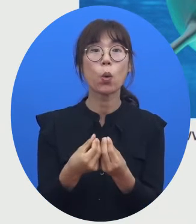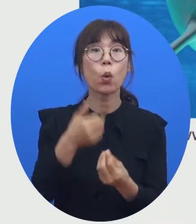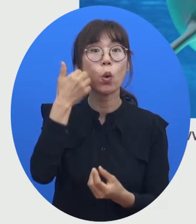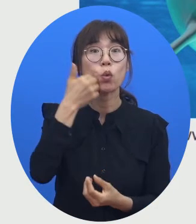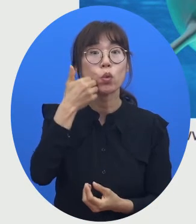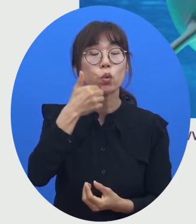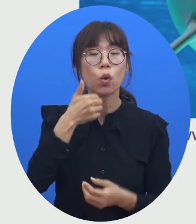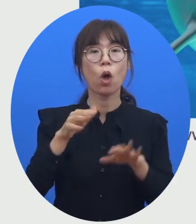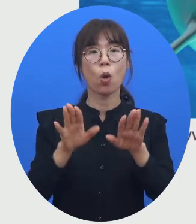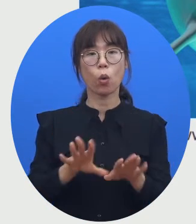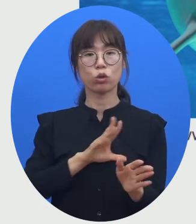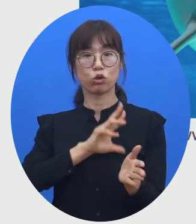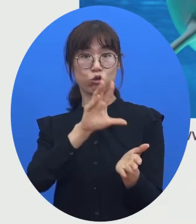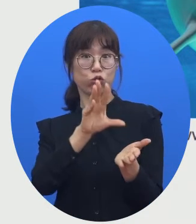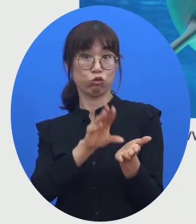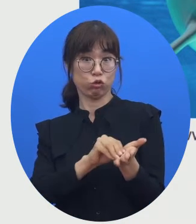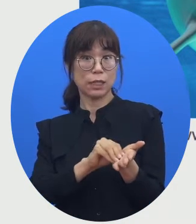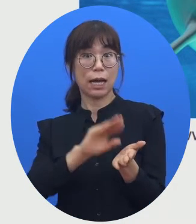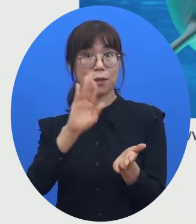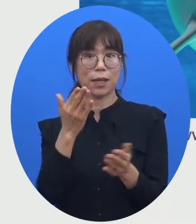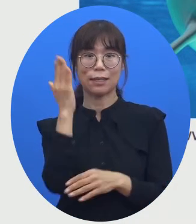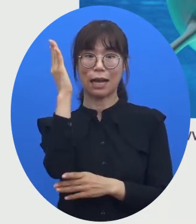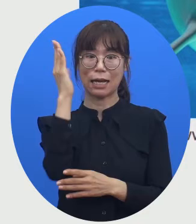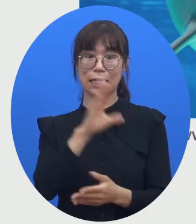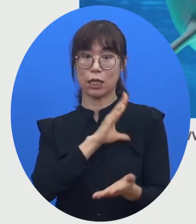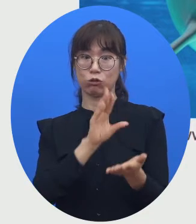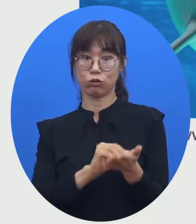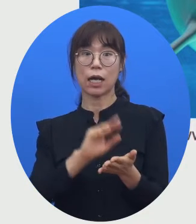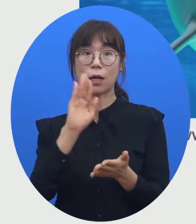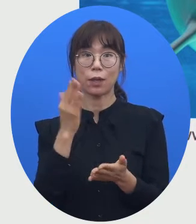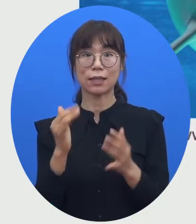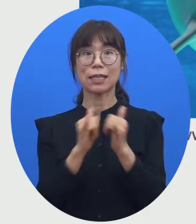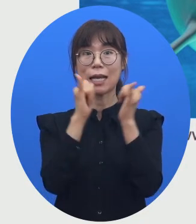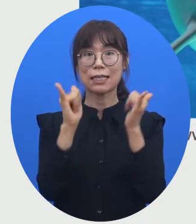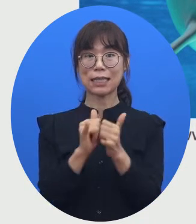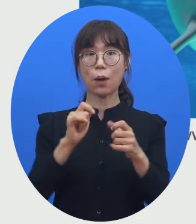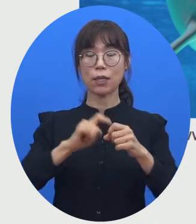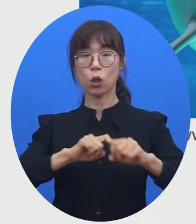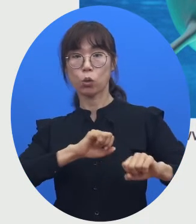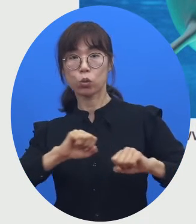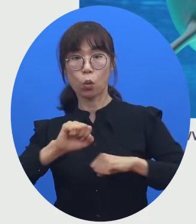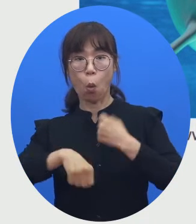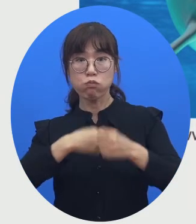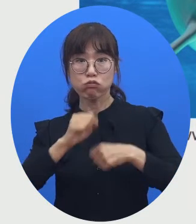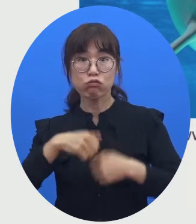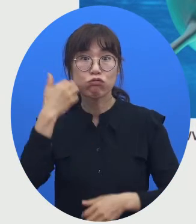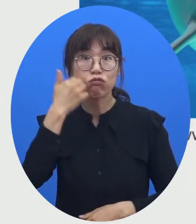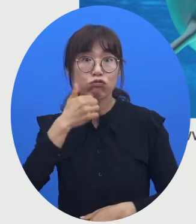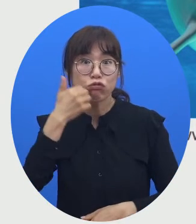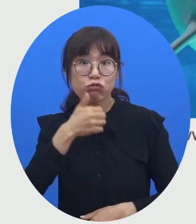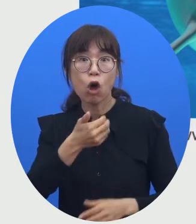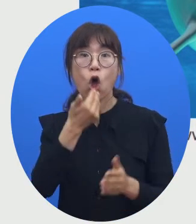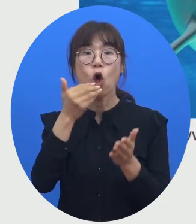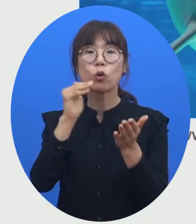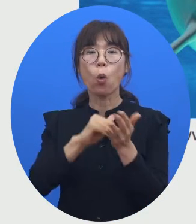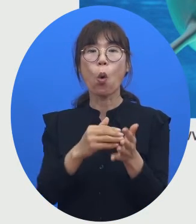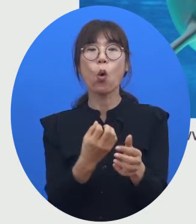오늘 강연의 주제인 사회적 동물인 돌고래를 예로 들을 수가 있는데요.